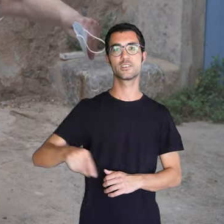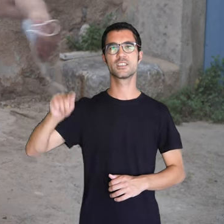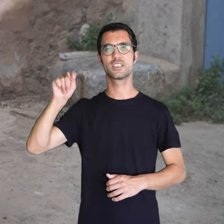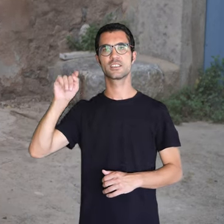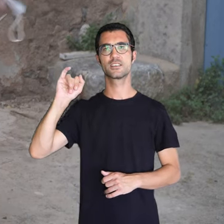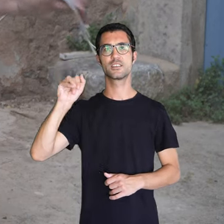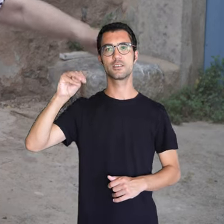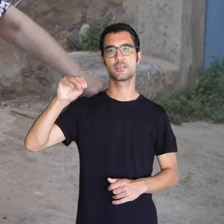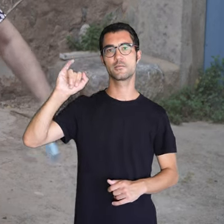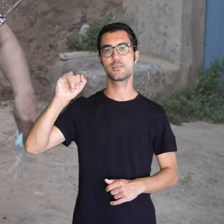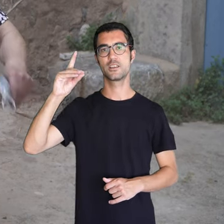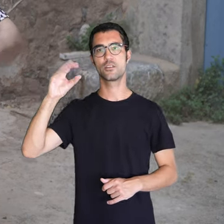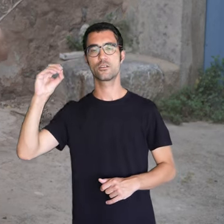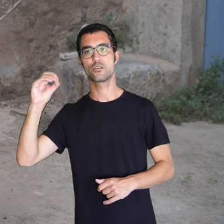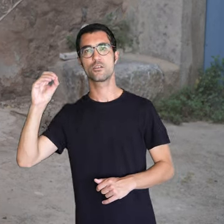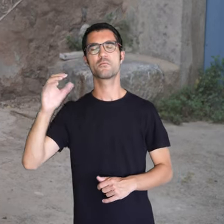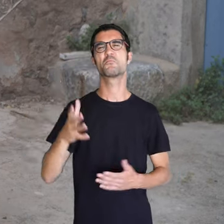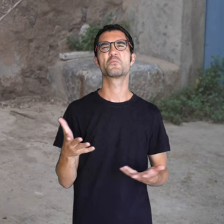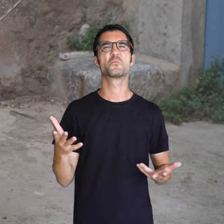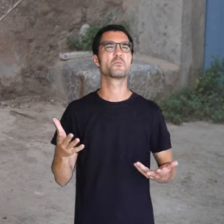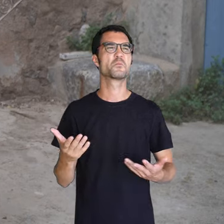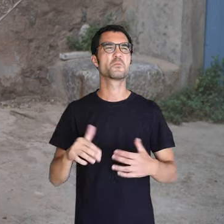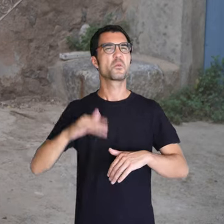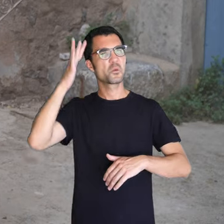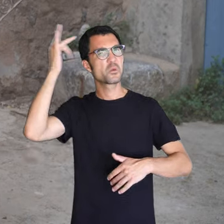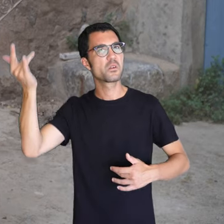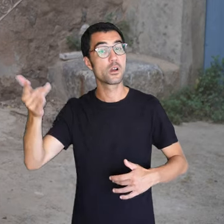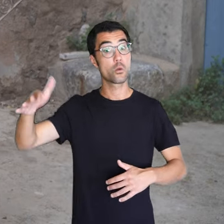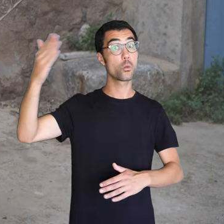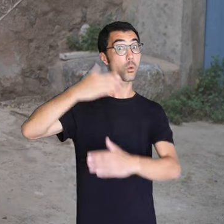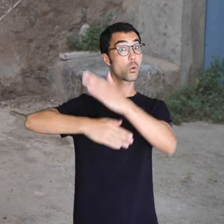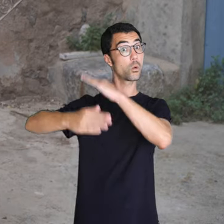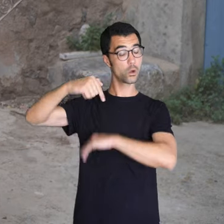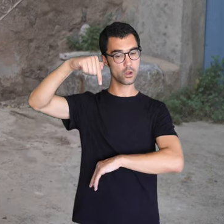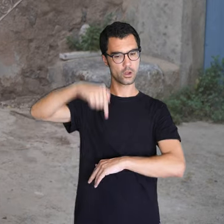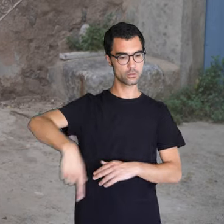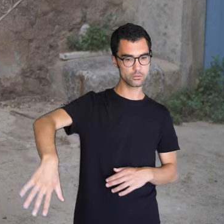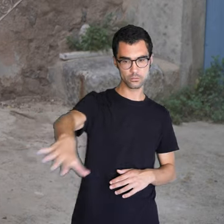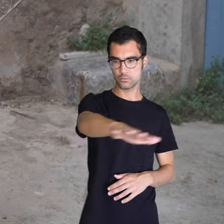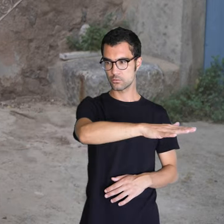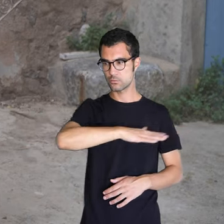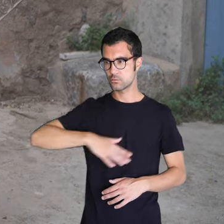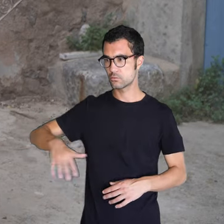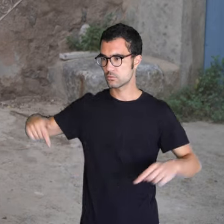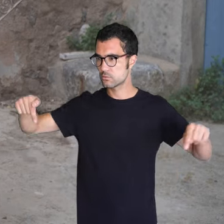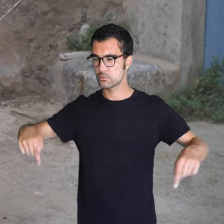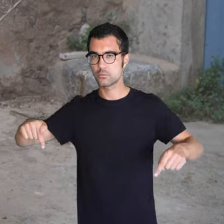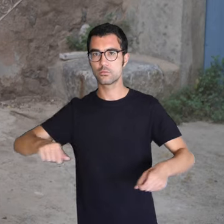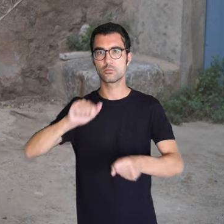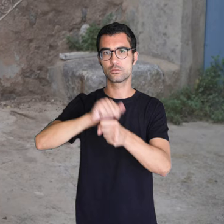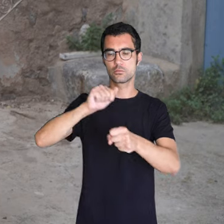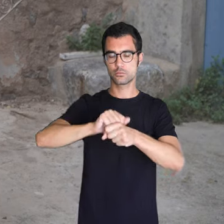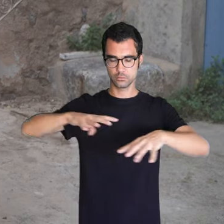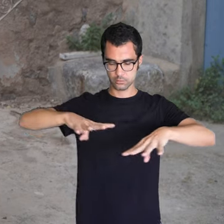això d'aquí... Aquí li deim el tinyidor, perquè el tinyidor està aquí. que antigament aquí tenien totes les